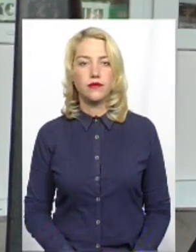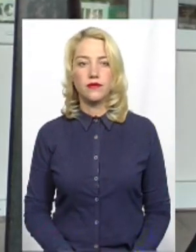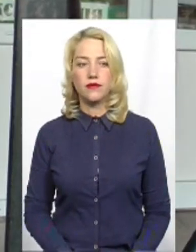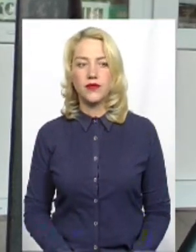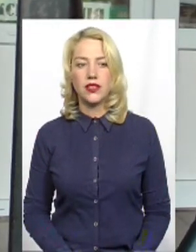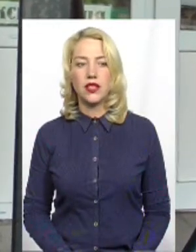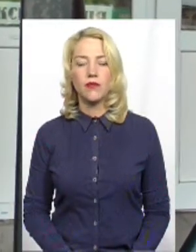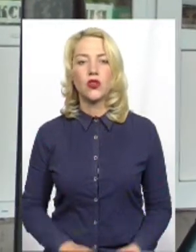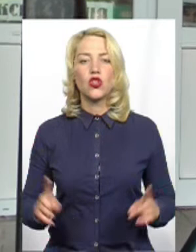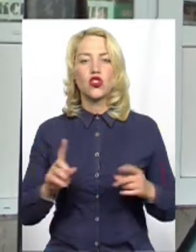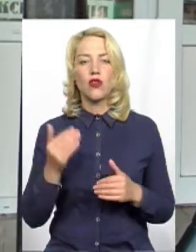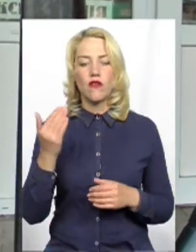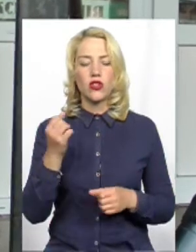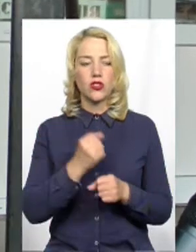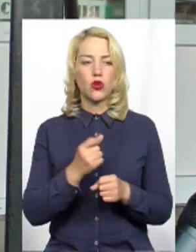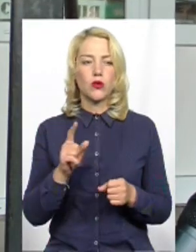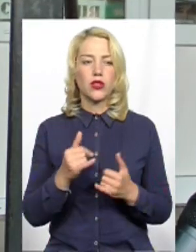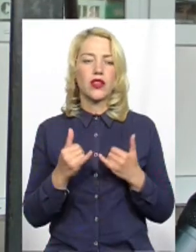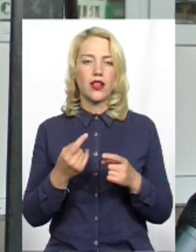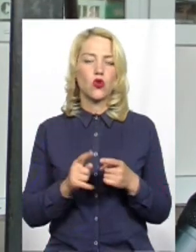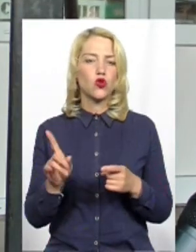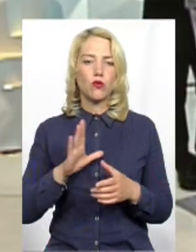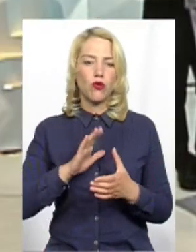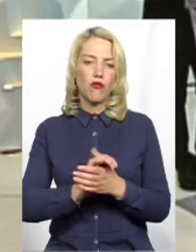Що вони зроблять для того, щоб був мир на землі?